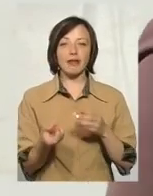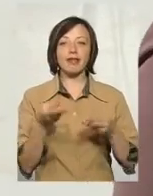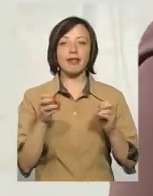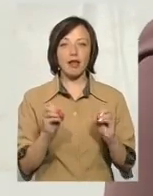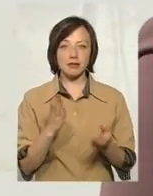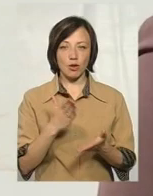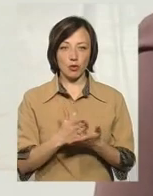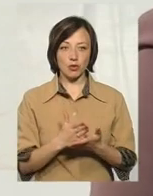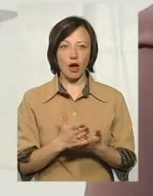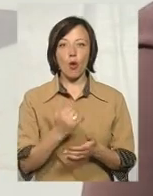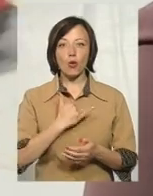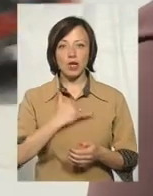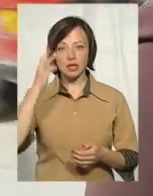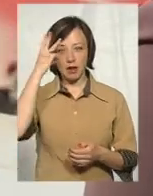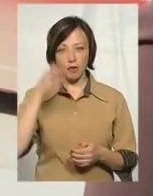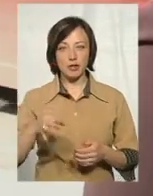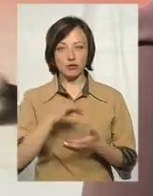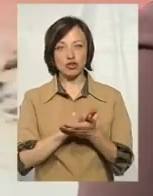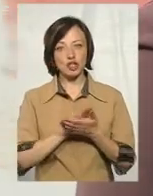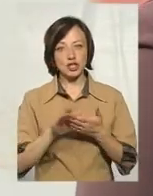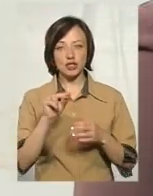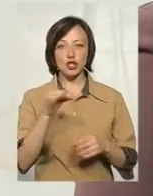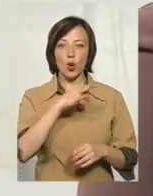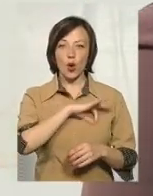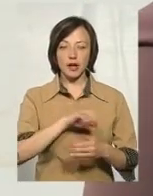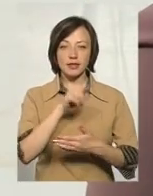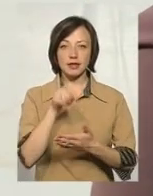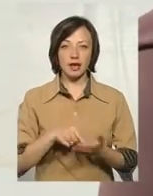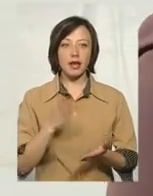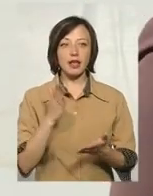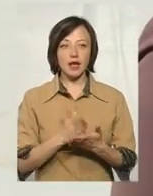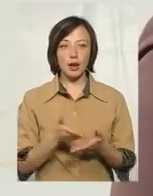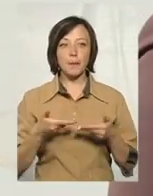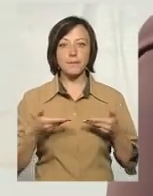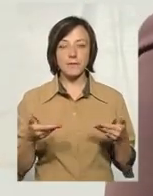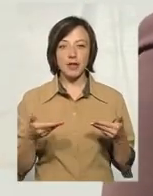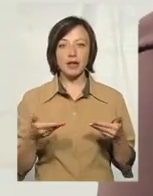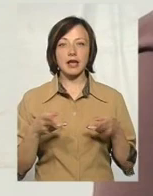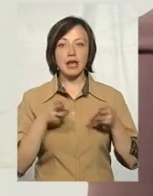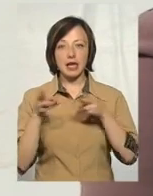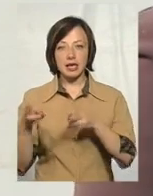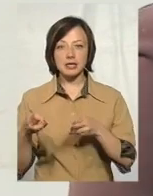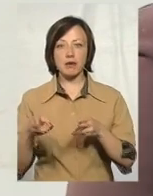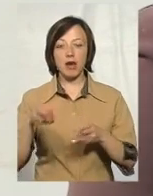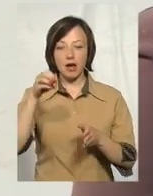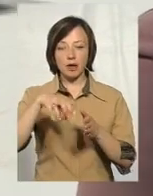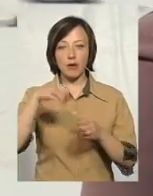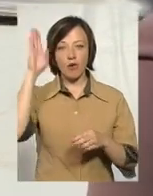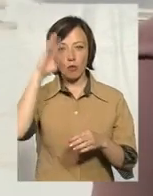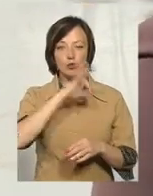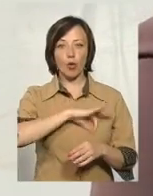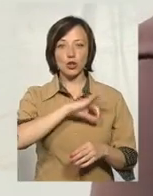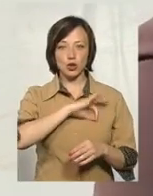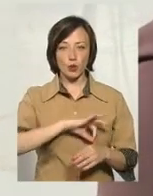знаходиться. А у нас на Хмельниччині чи чисто, чи корисно? Є, є. Ми їздимо, набираємо воду і їй